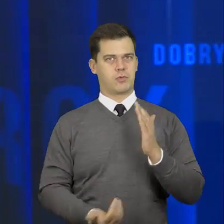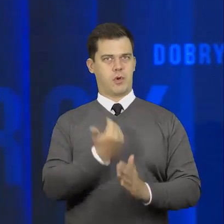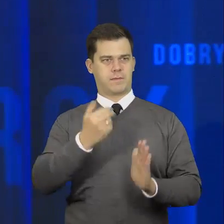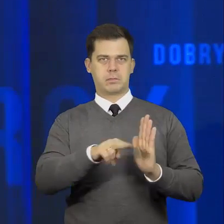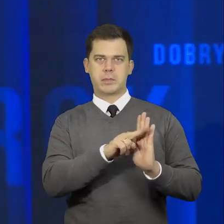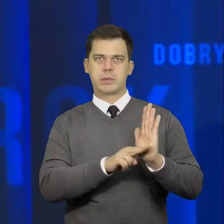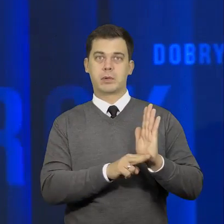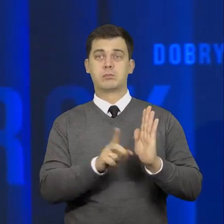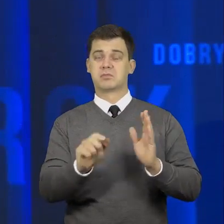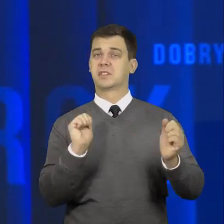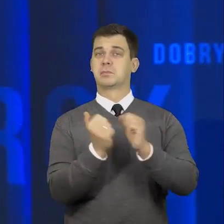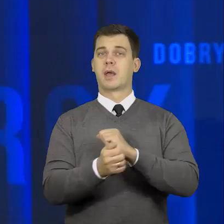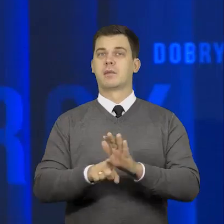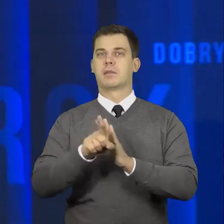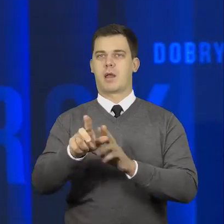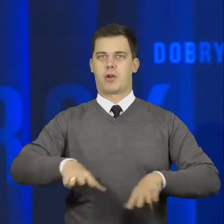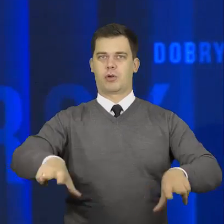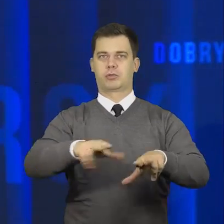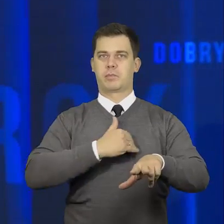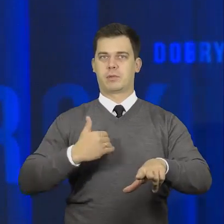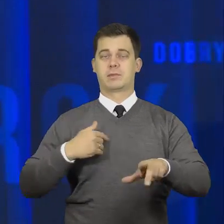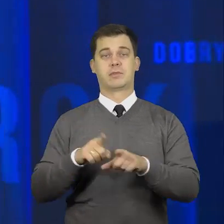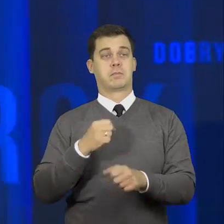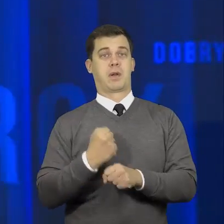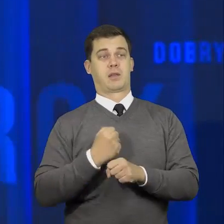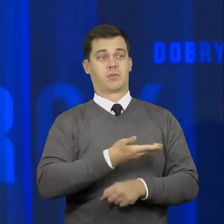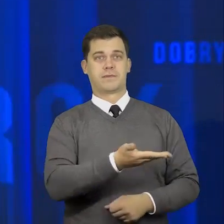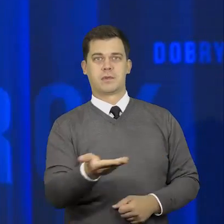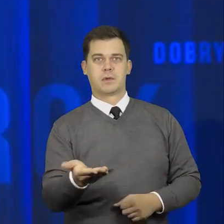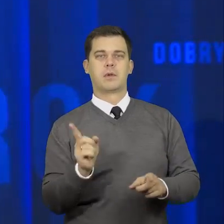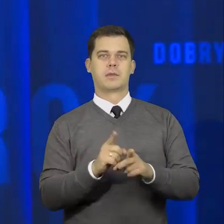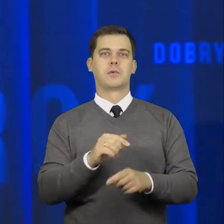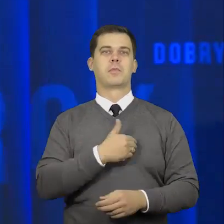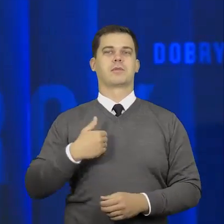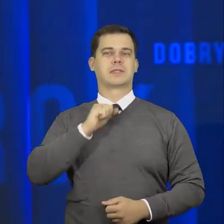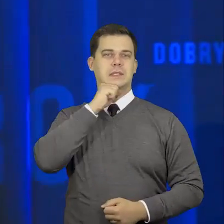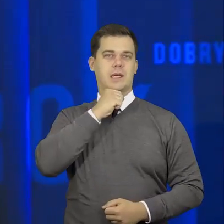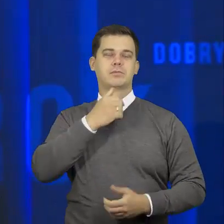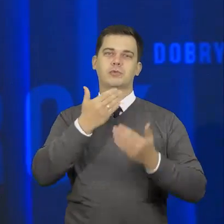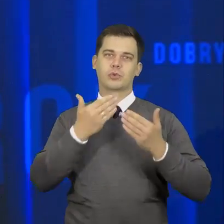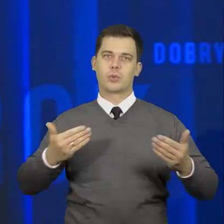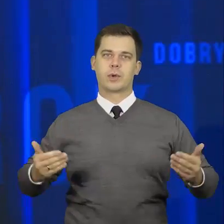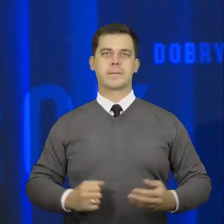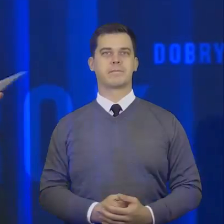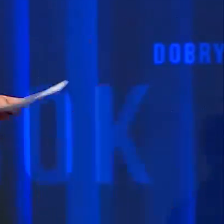które zmieniły sytuację polskich rodzin, polskich pracowników i polskich seniorów. Dziękuję. Dziękuję. Dziękuję.